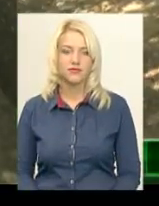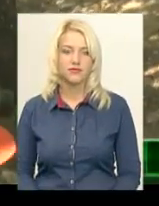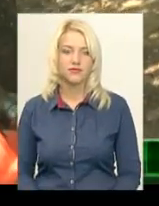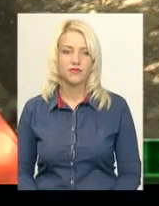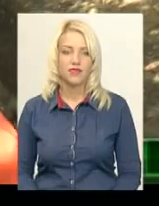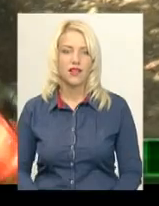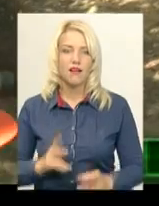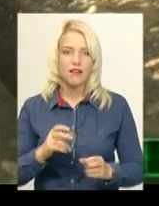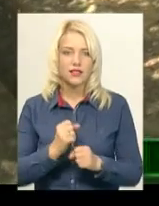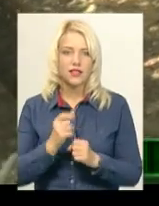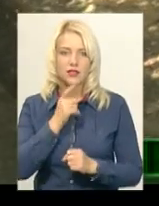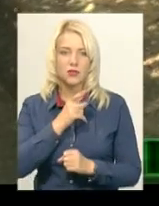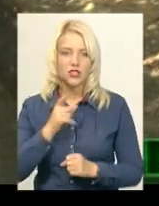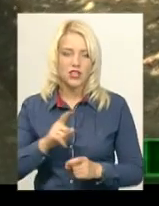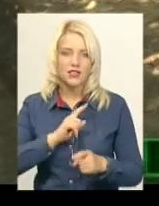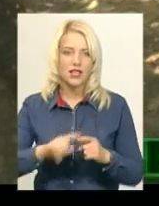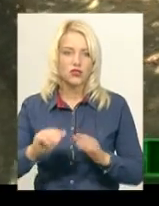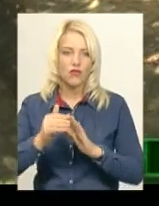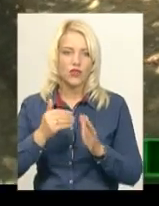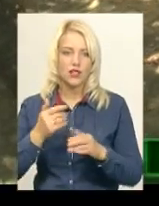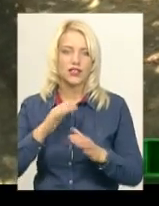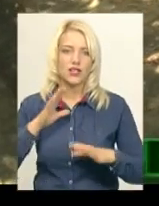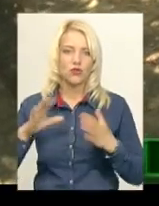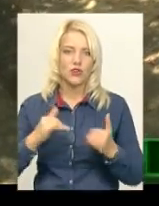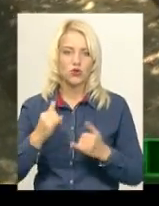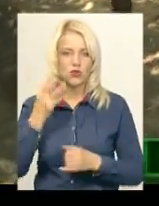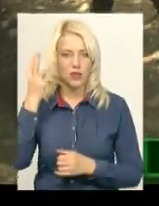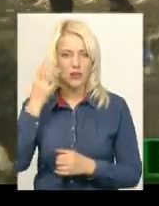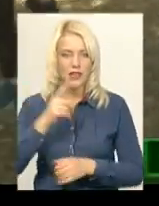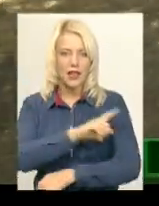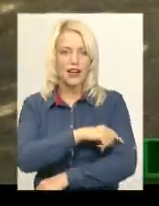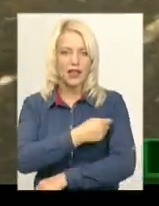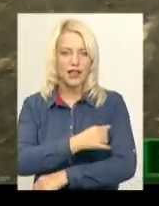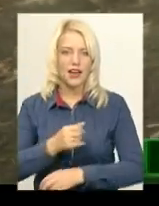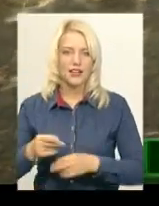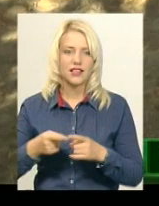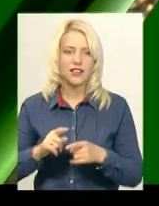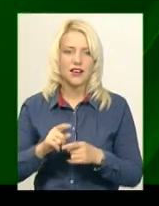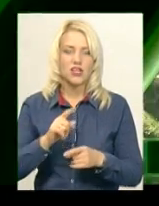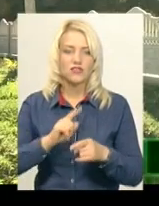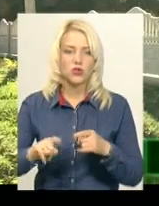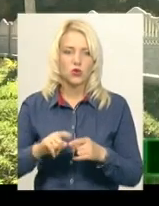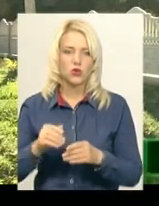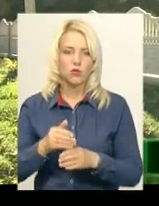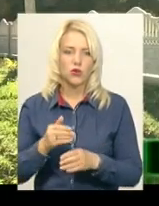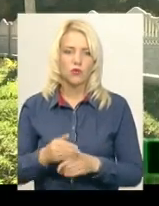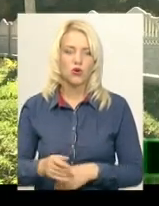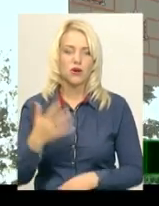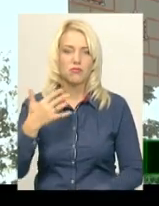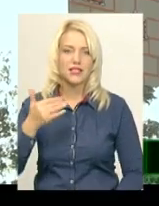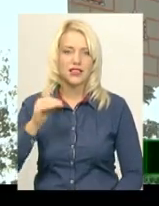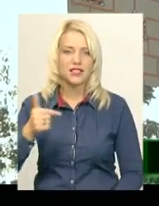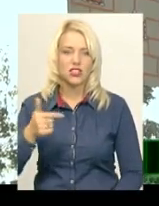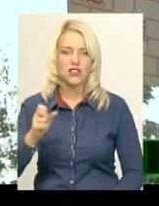Як діяти під час екстреного виклику тренувалися сьогодні у Хмельницькому лікарі та фельдшери швидкої допомоги. 50 тисяч